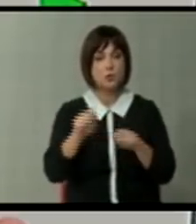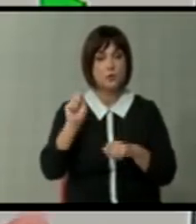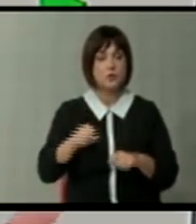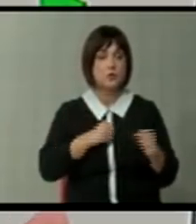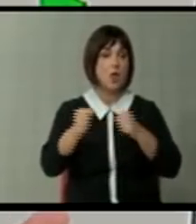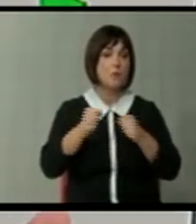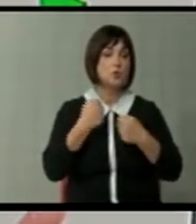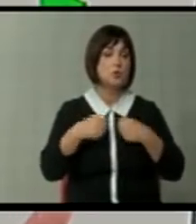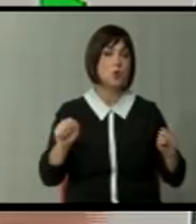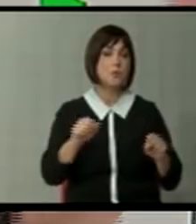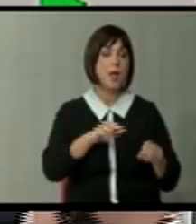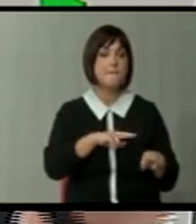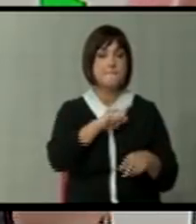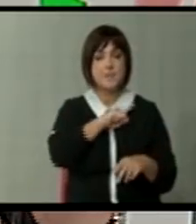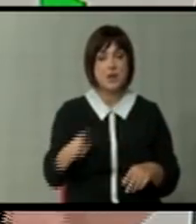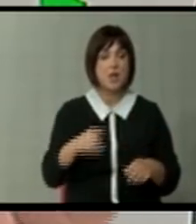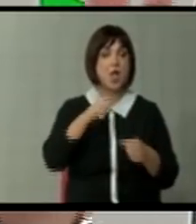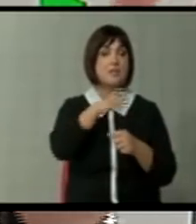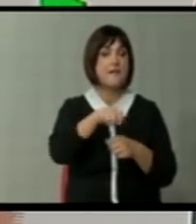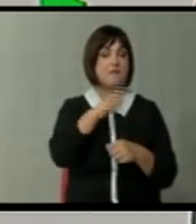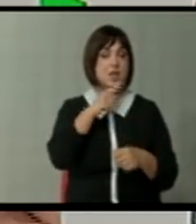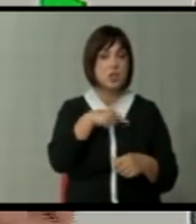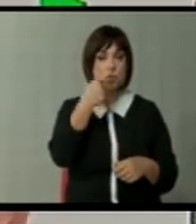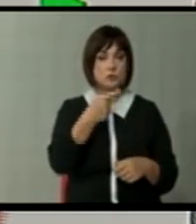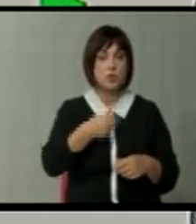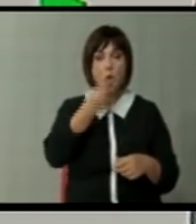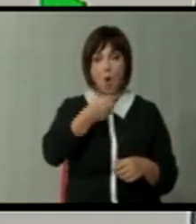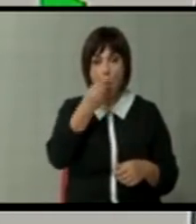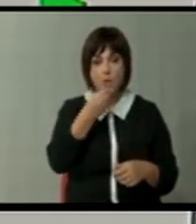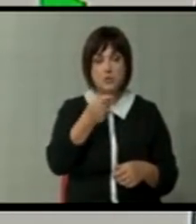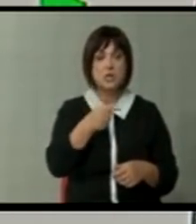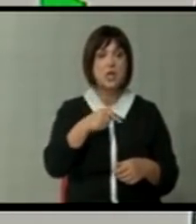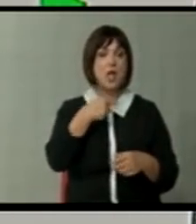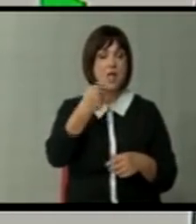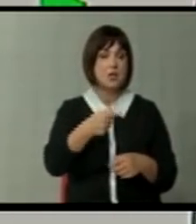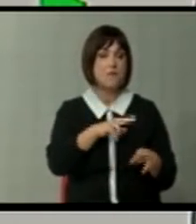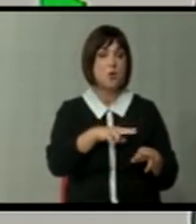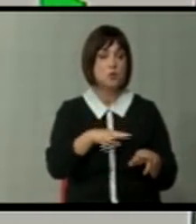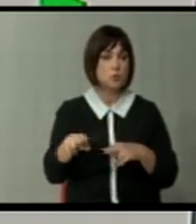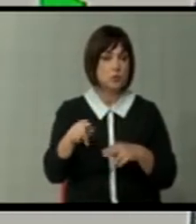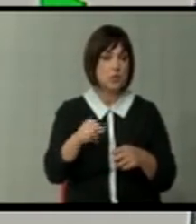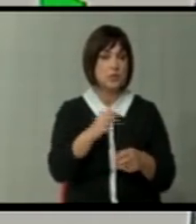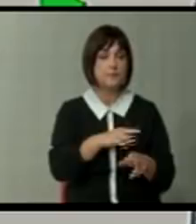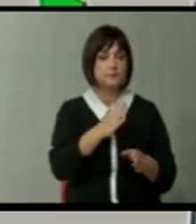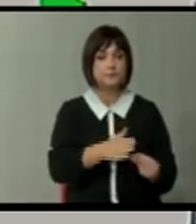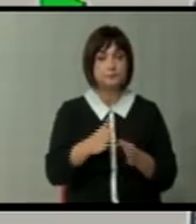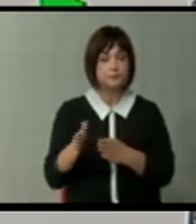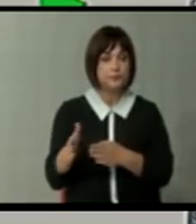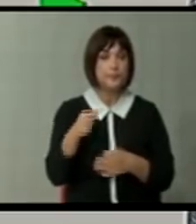се избоксува ослободителна пресуда. Да влијае со изјави, да доопјаснува изјави дадени во судски постапки.